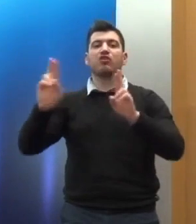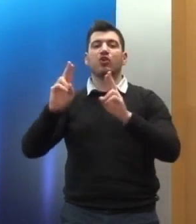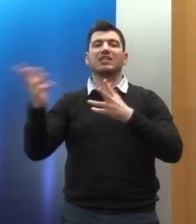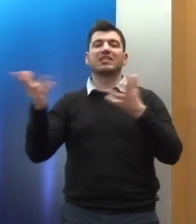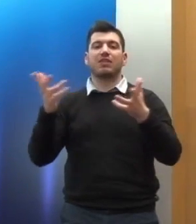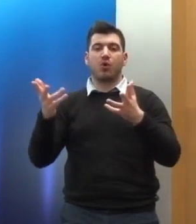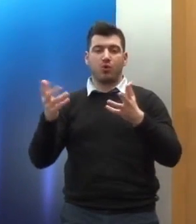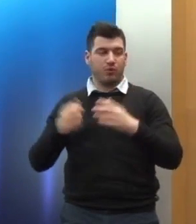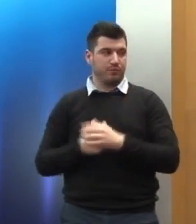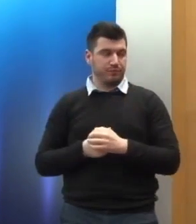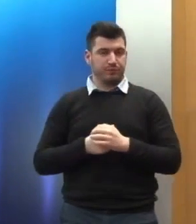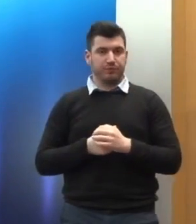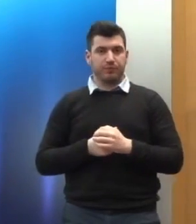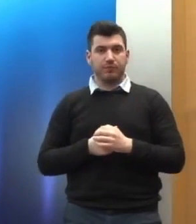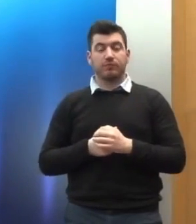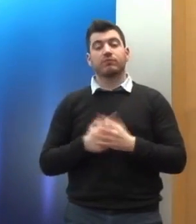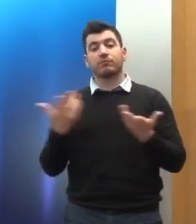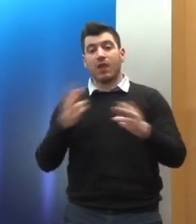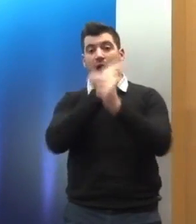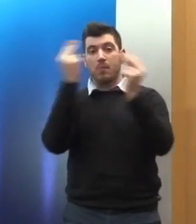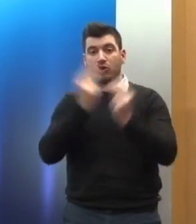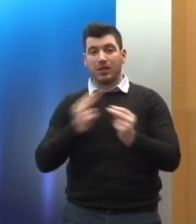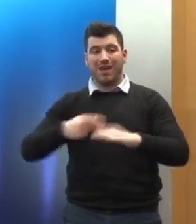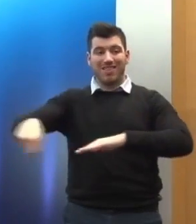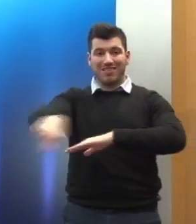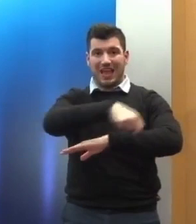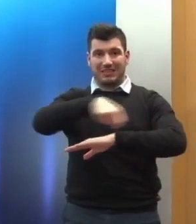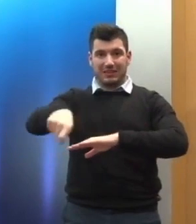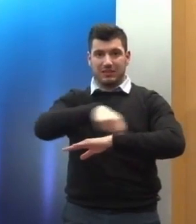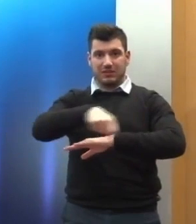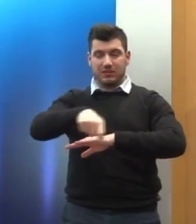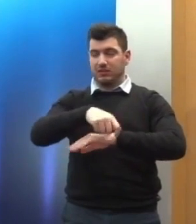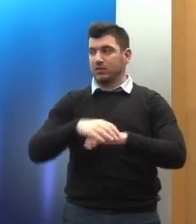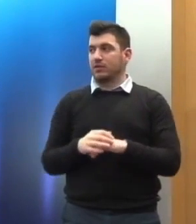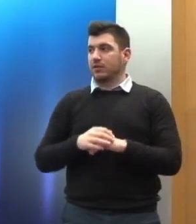Επομένως, ο δικαστής, εφαρμόζοντας